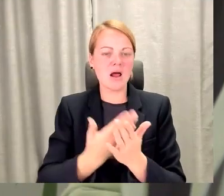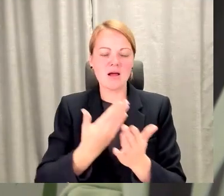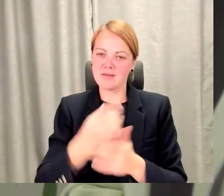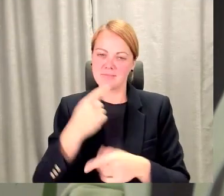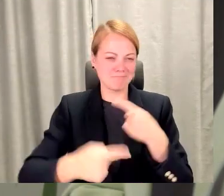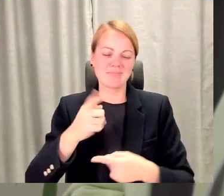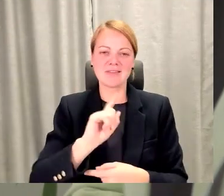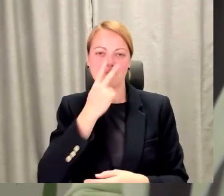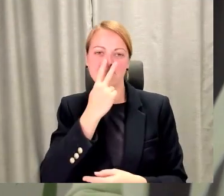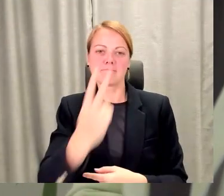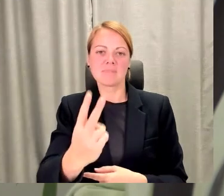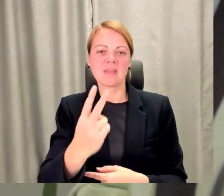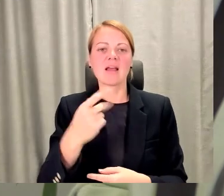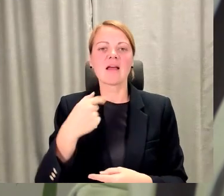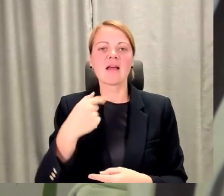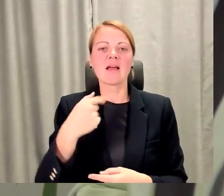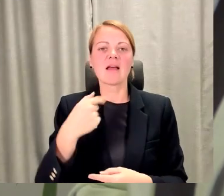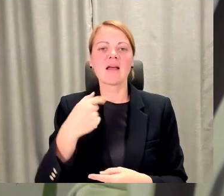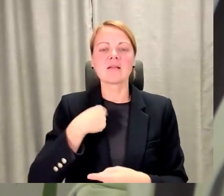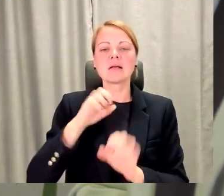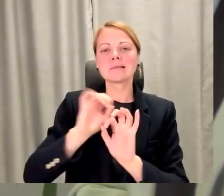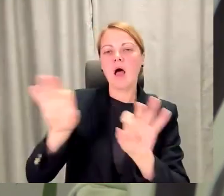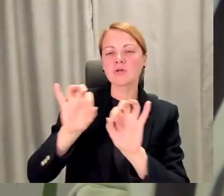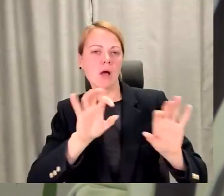stāstu stāstiem savu klientu lokā.